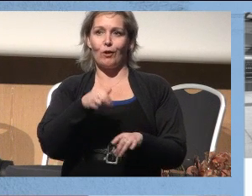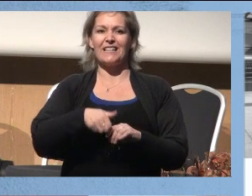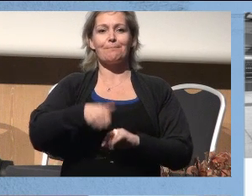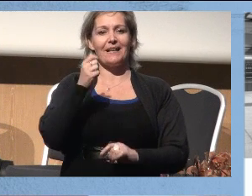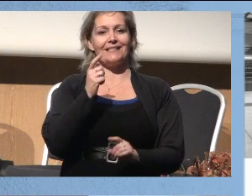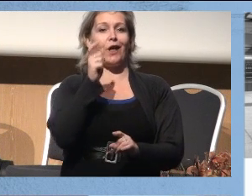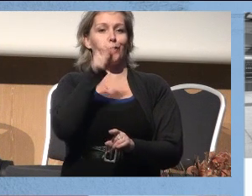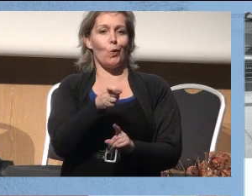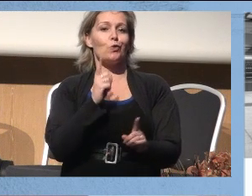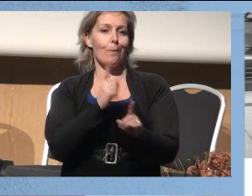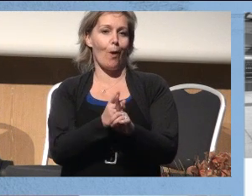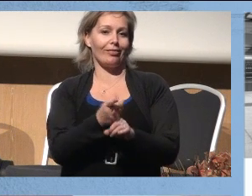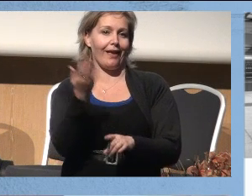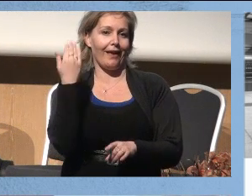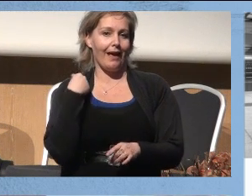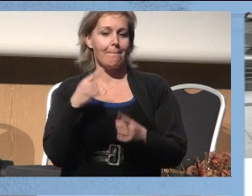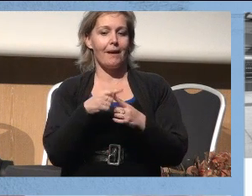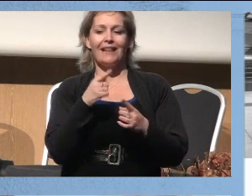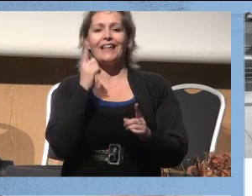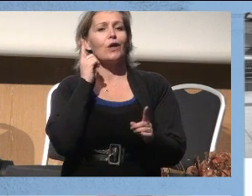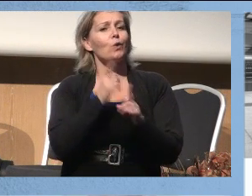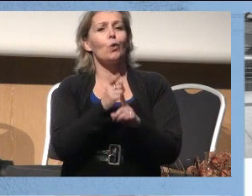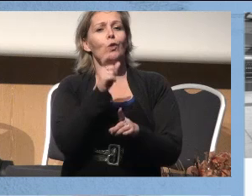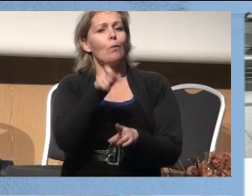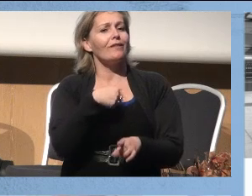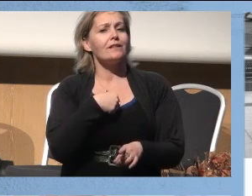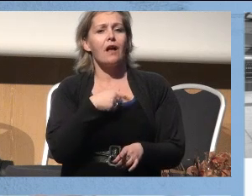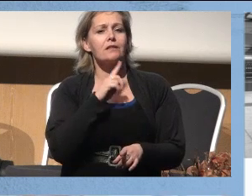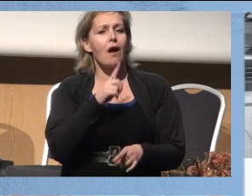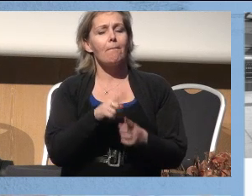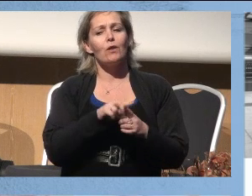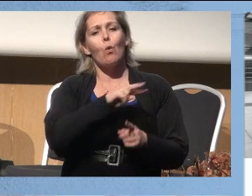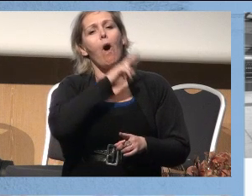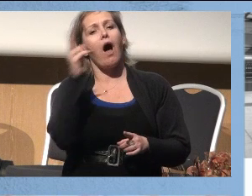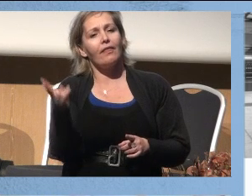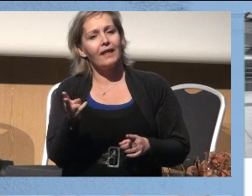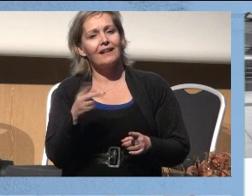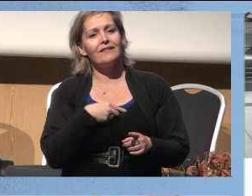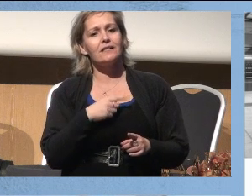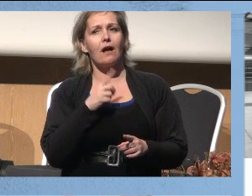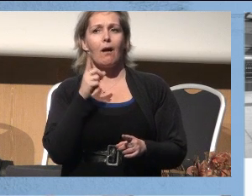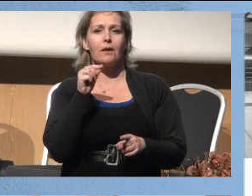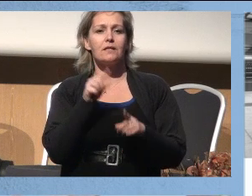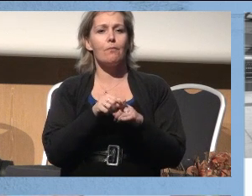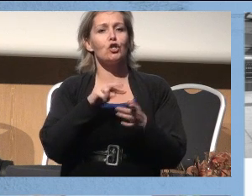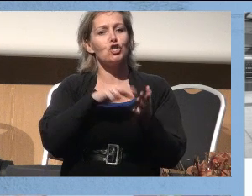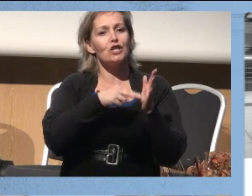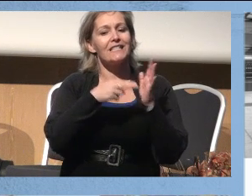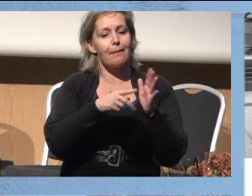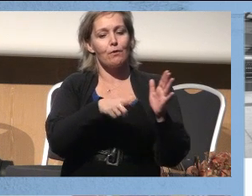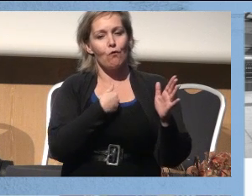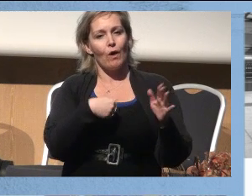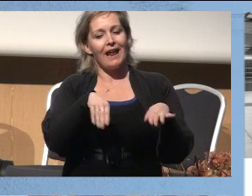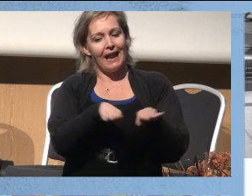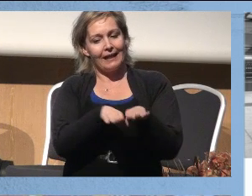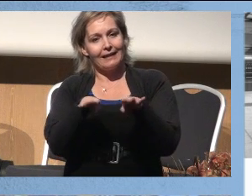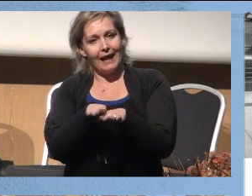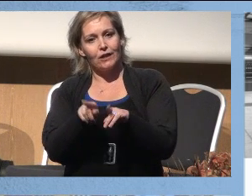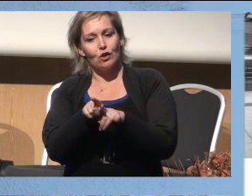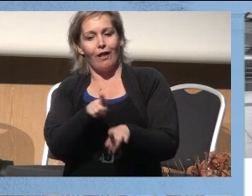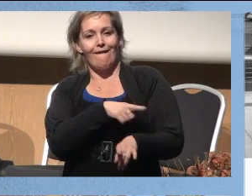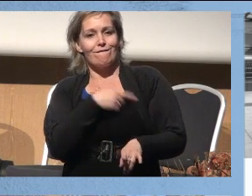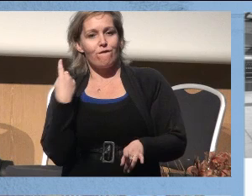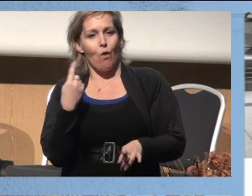kundemøte sammen med flytoget. Nå er det ikke kundemøte vi skal skape, men noe helt annet. Vi skal sørge for at systemene våre legger til rette for at